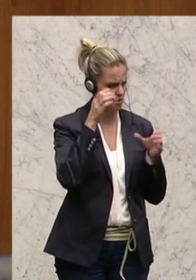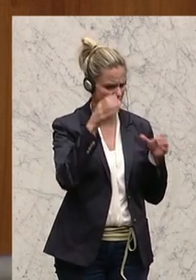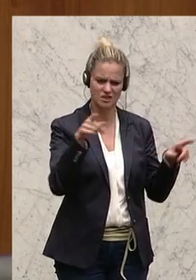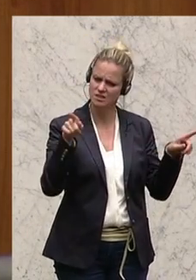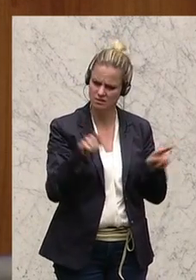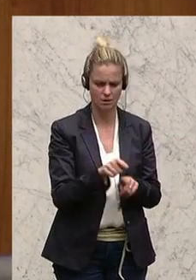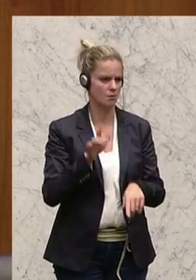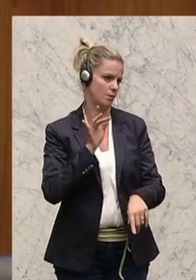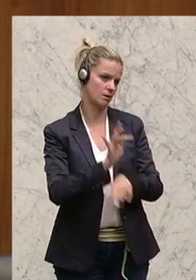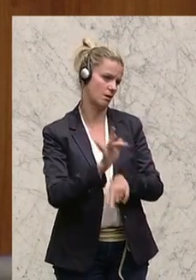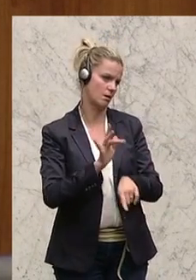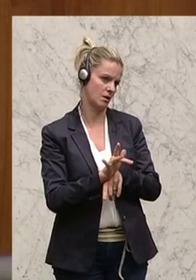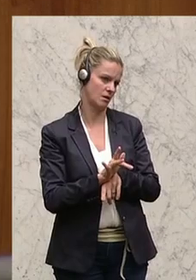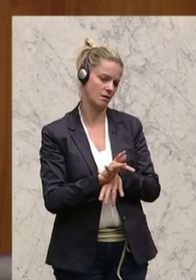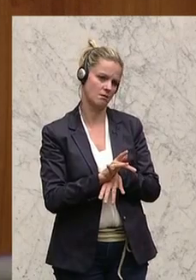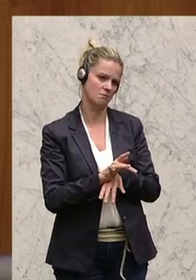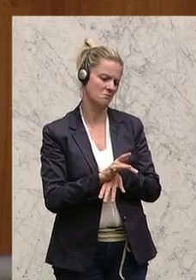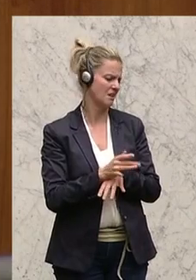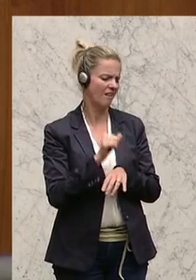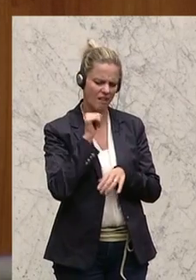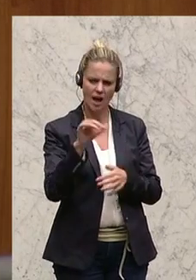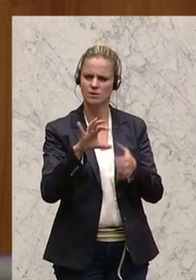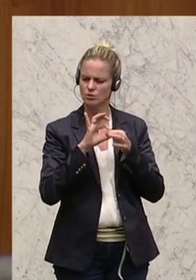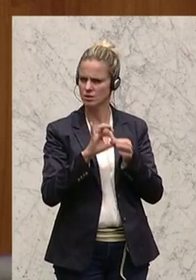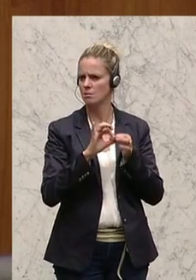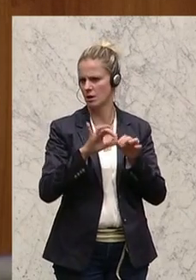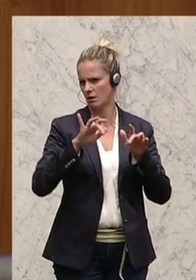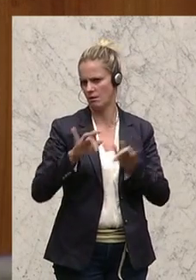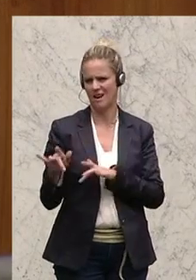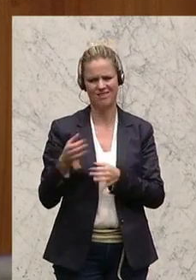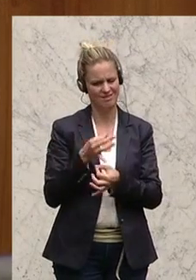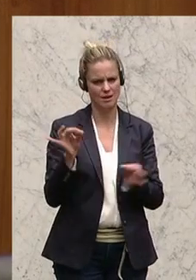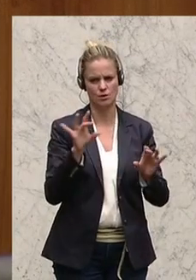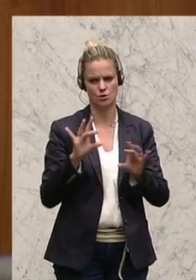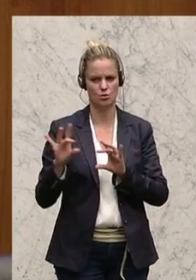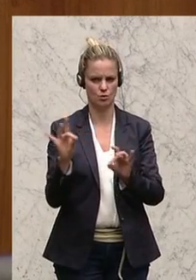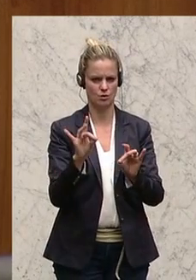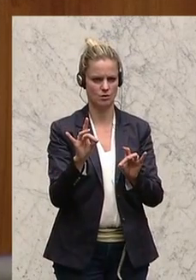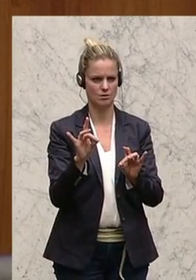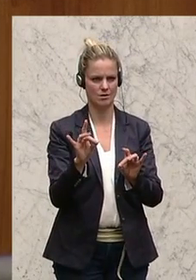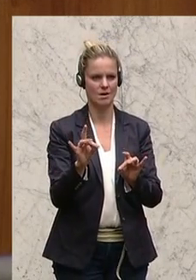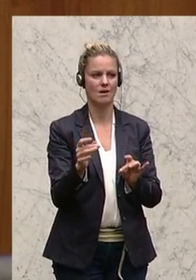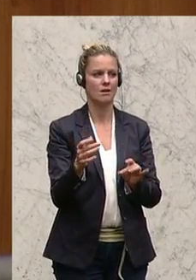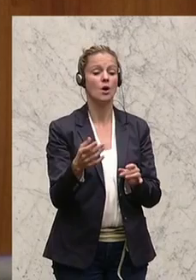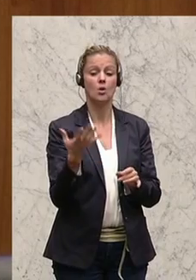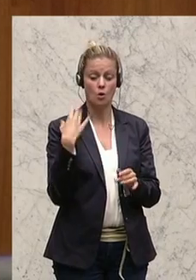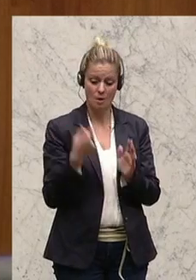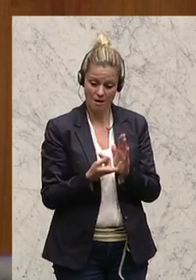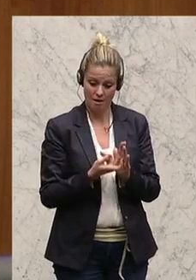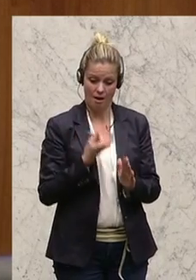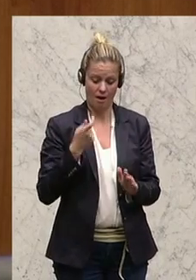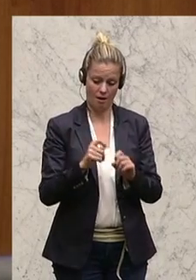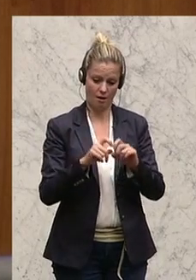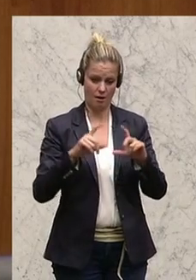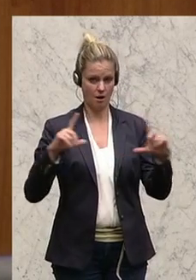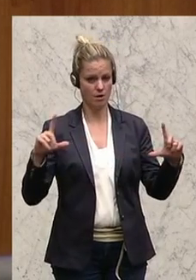Kritik anbringen. Das hat überhaupt nichts damit zu tun. Sondern die Tatsache, warum wir das heraus noch einmal gestrichen haben, ist, dass wir gesagt haben, wo